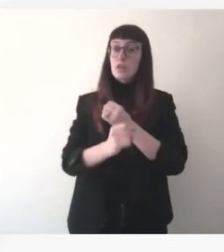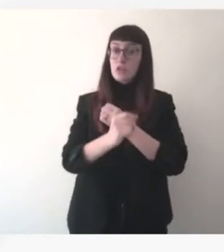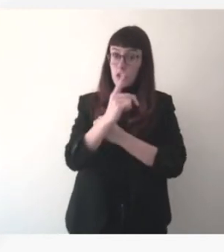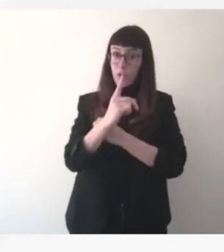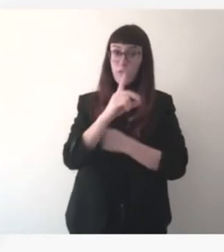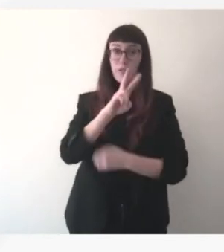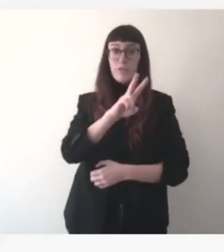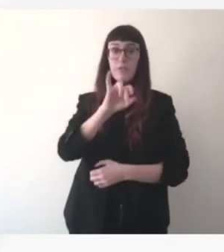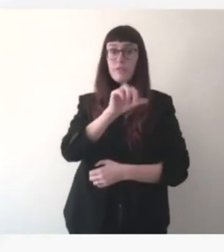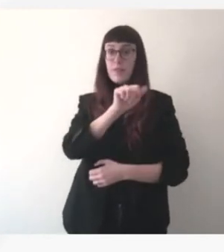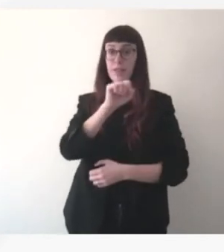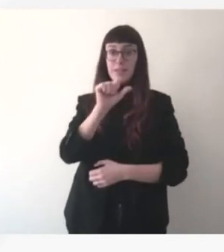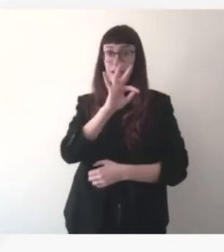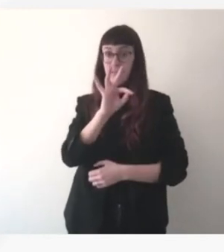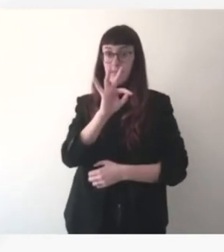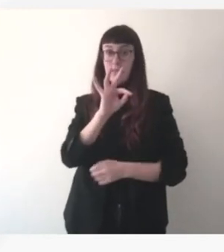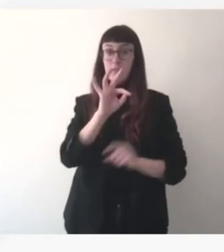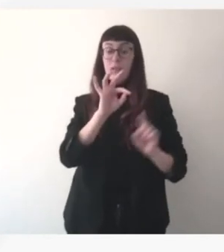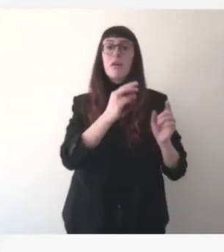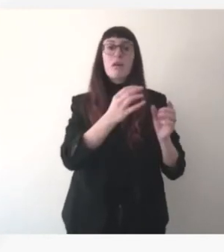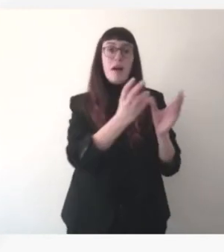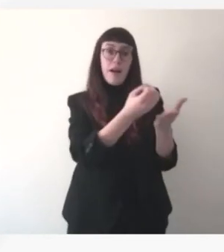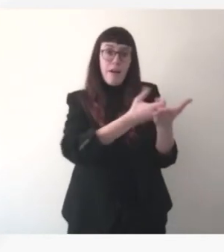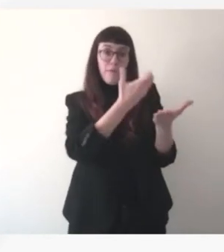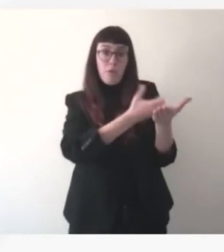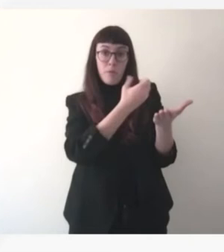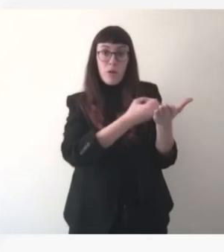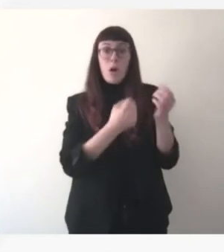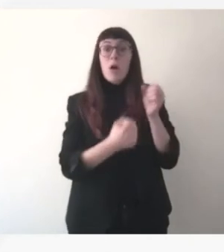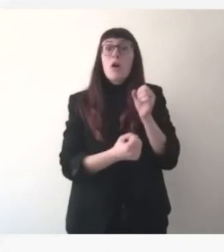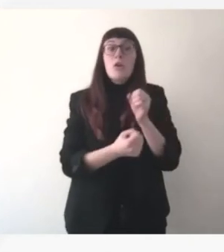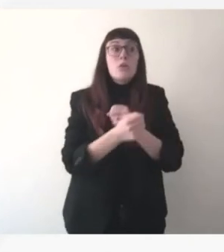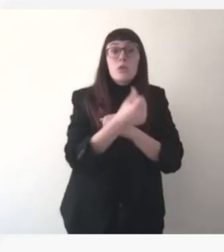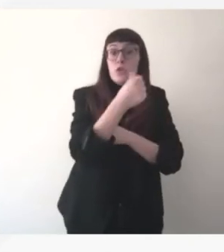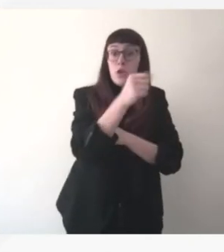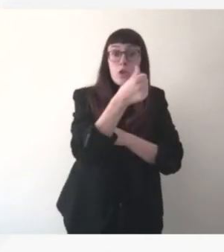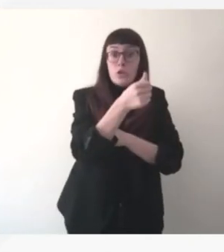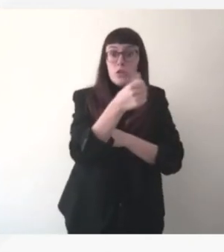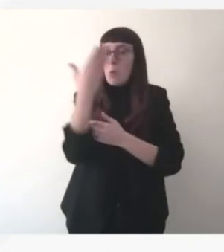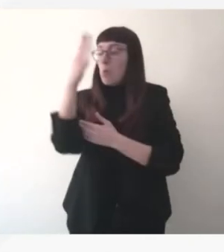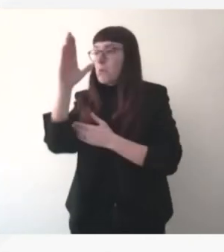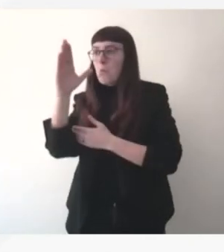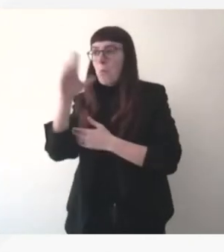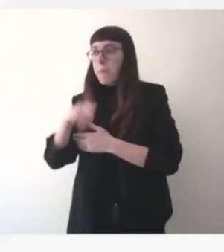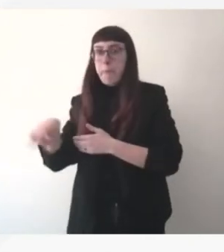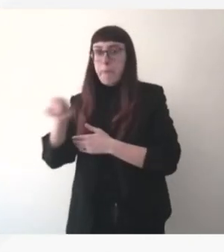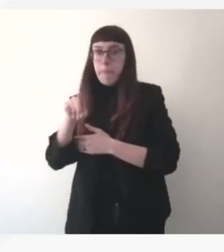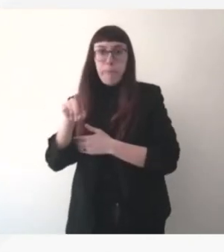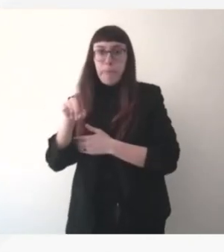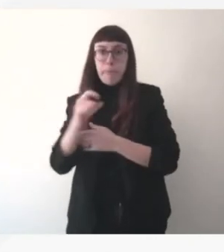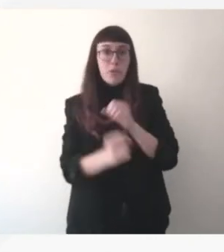vu à ce stade, ce qui ne veut pas dire qu'il n pas des choses, d'augmentation significative